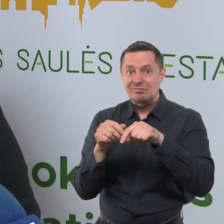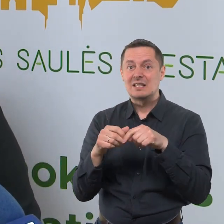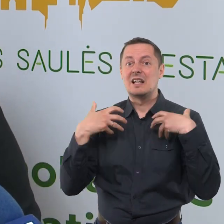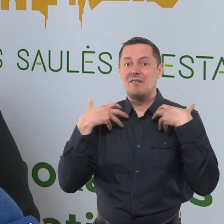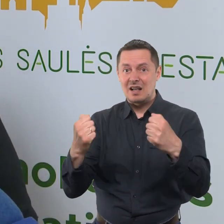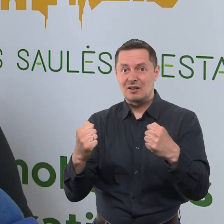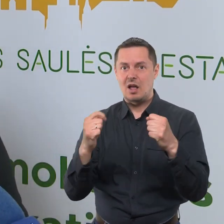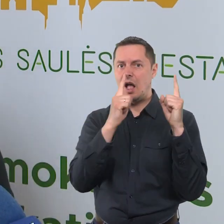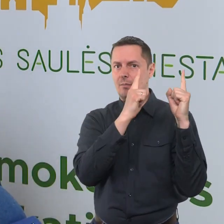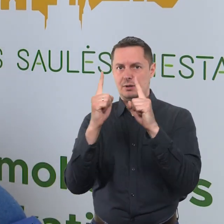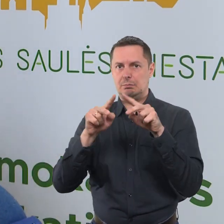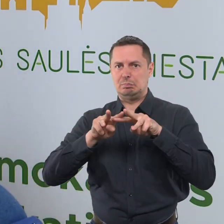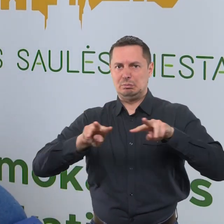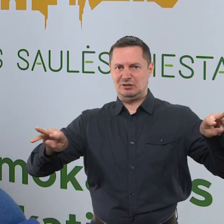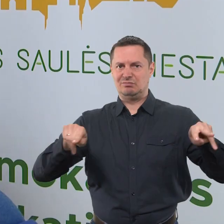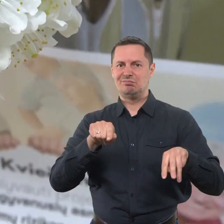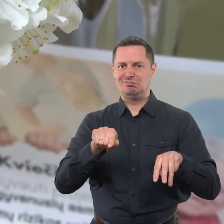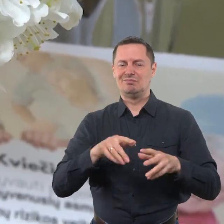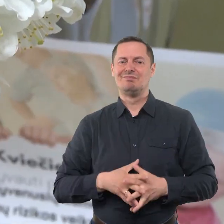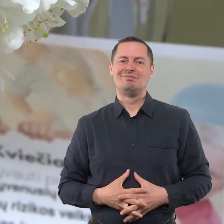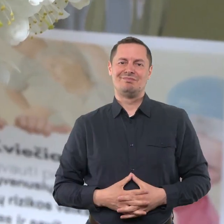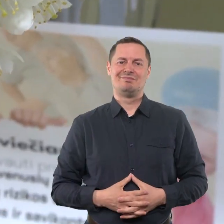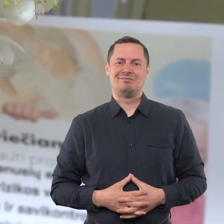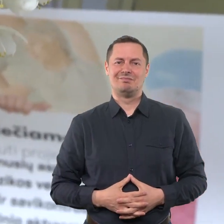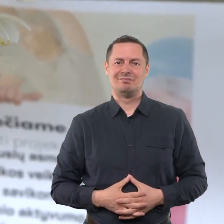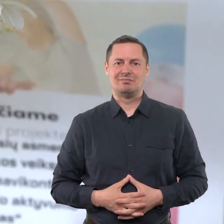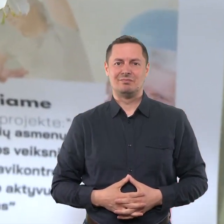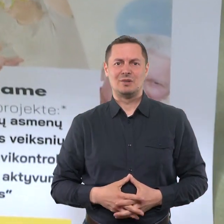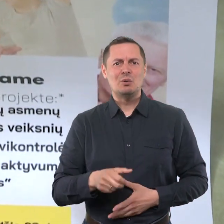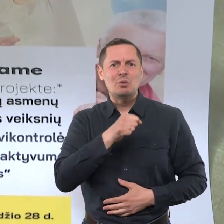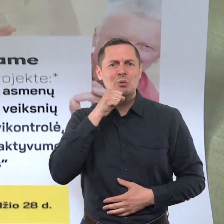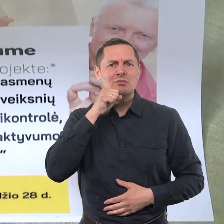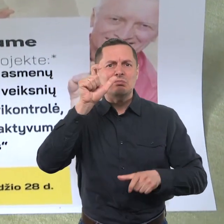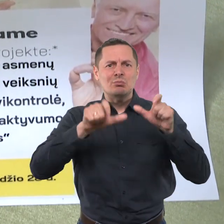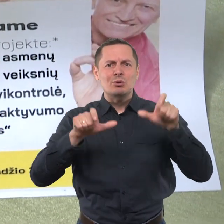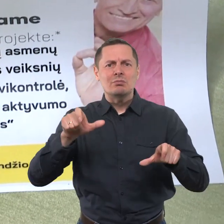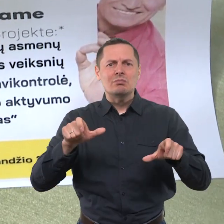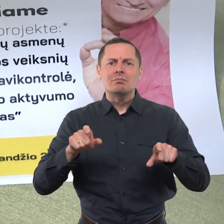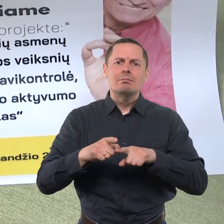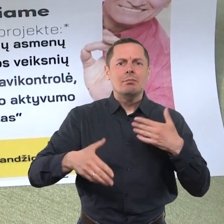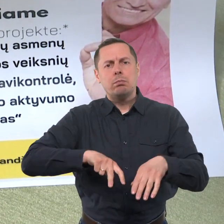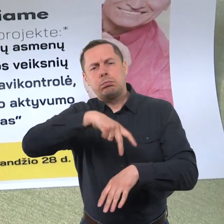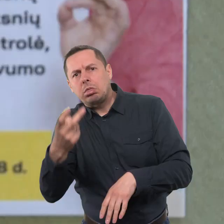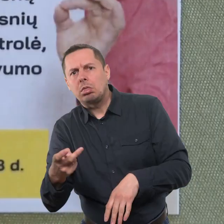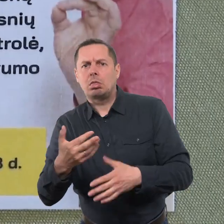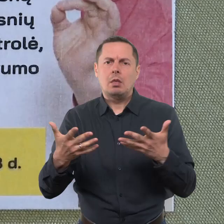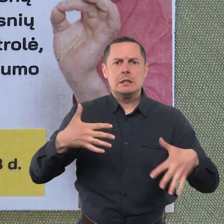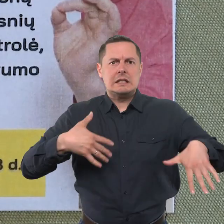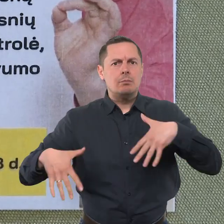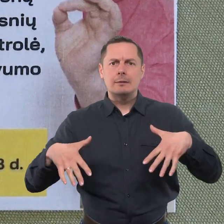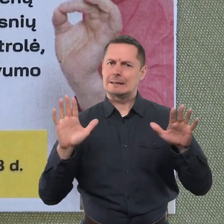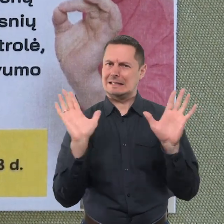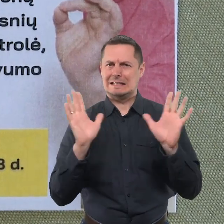iš sveikatos apsaugos ministerijos. Pagyvenusių asmenų kritimų rizikos veiksnių valdymas ir savi kontrolę